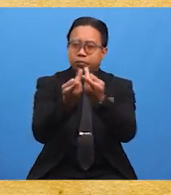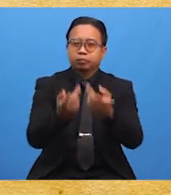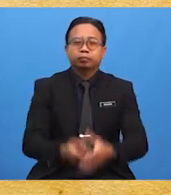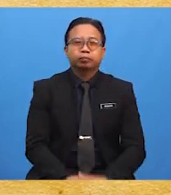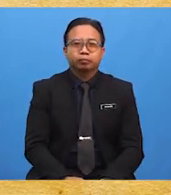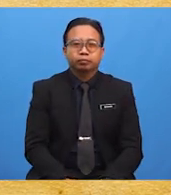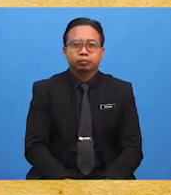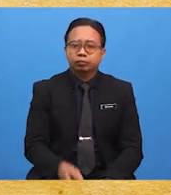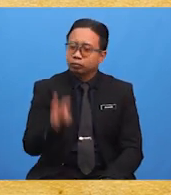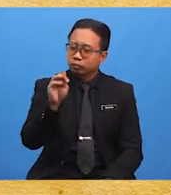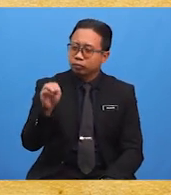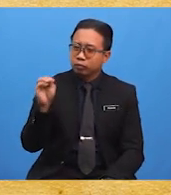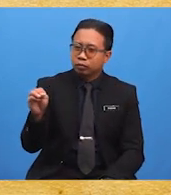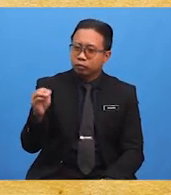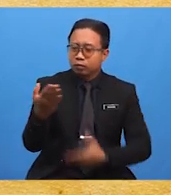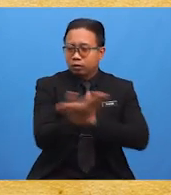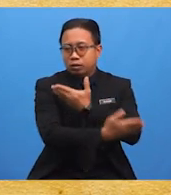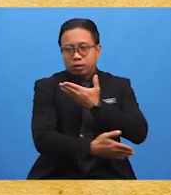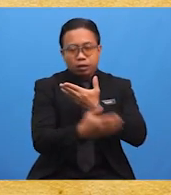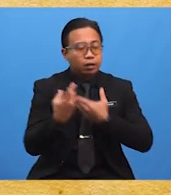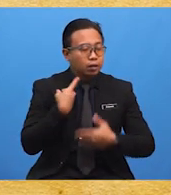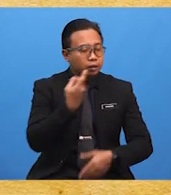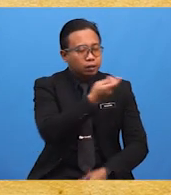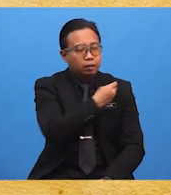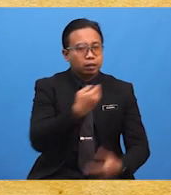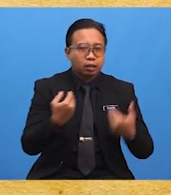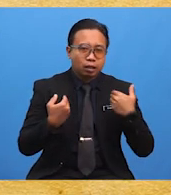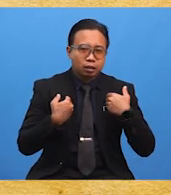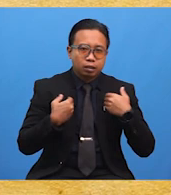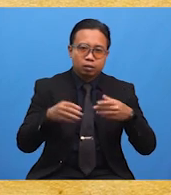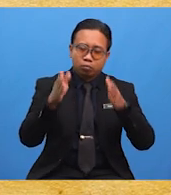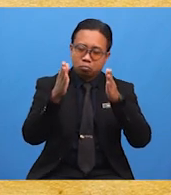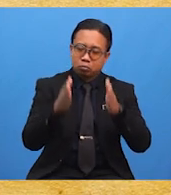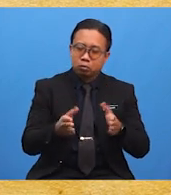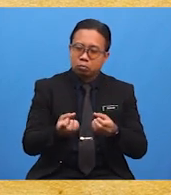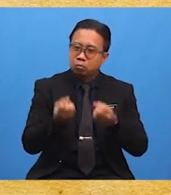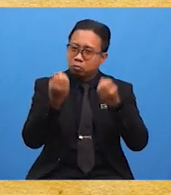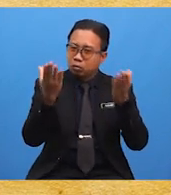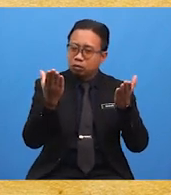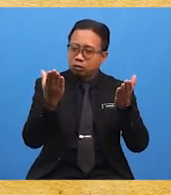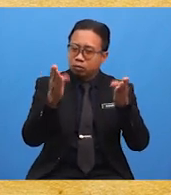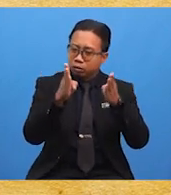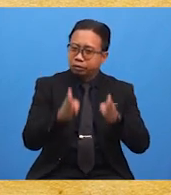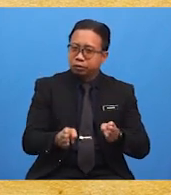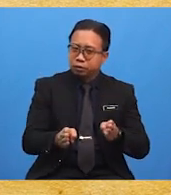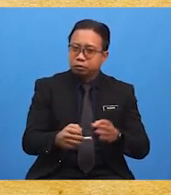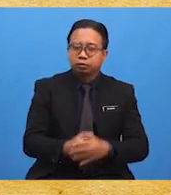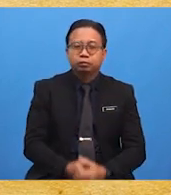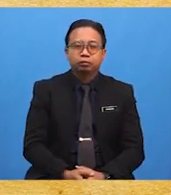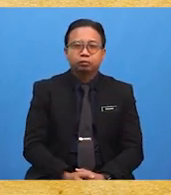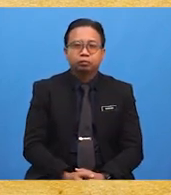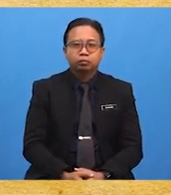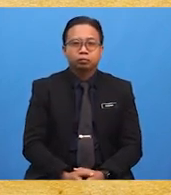murid-murid, negara kita mempunyai penduduk perbilang kaum yang mempunyai